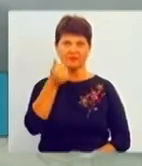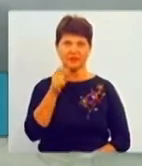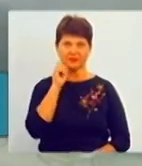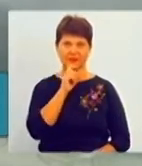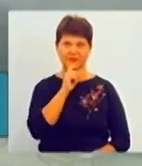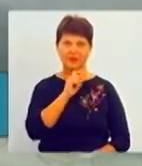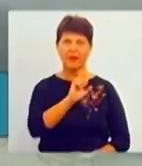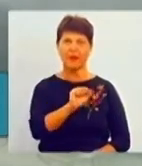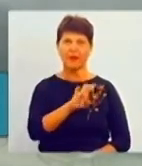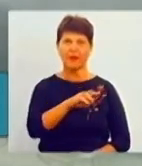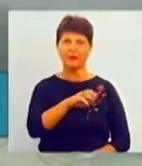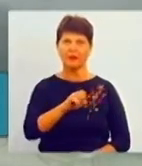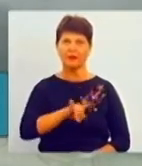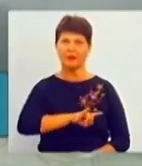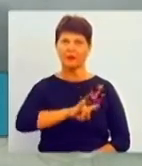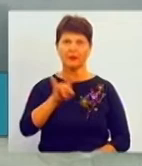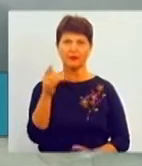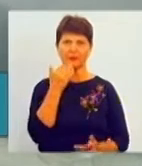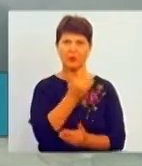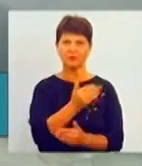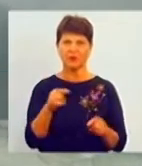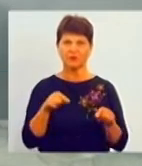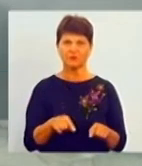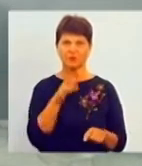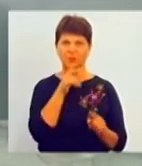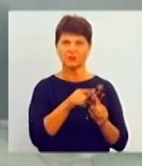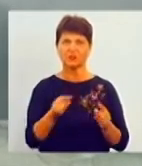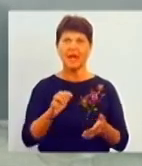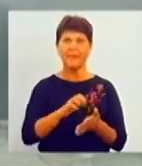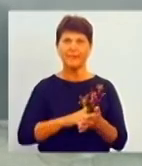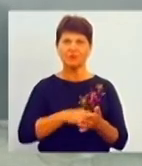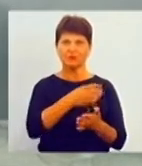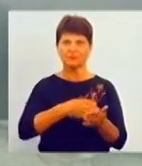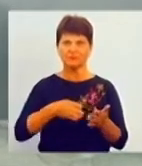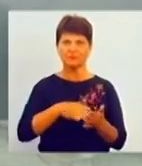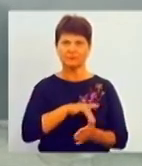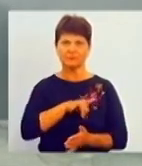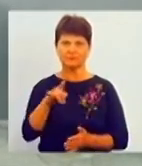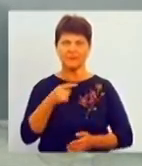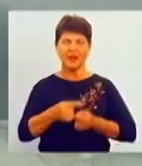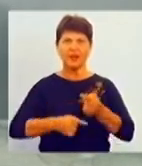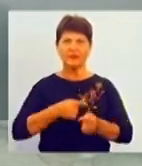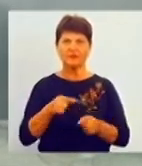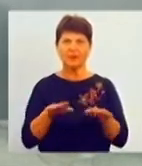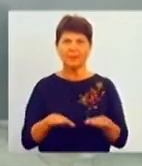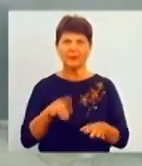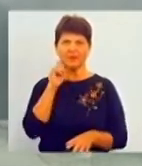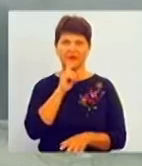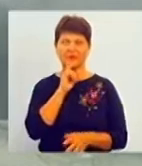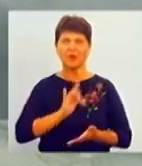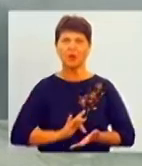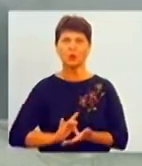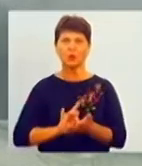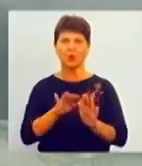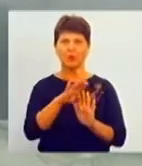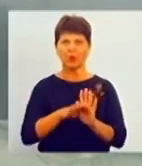Анталії летить останній рейс в цьому сезоні. Про причини зняття віарейсу, наслідки для місцевих вінницьких туристів у програмі